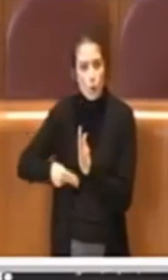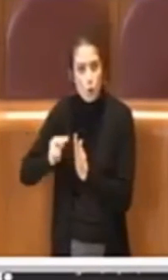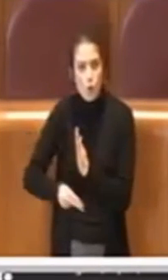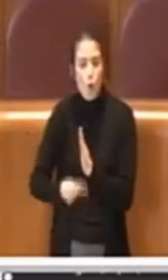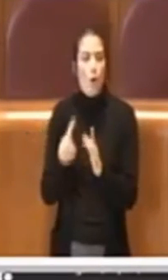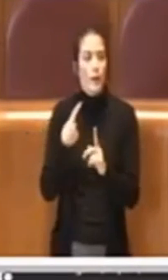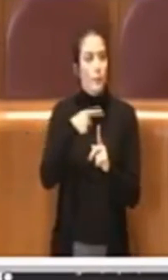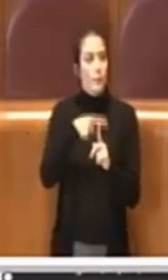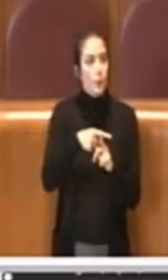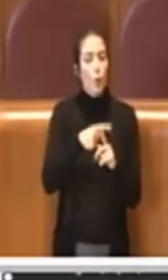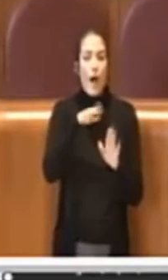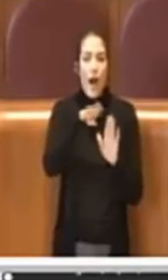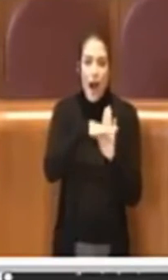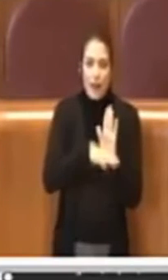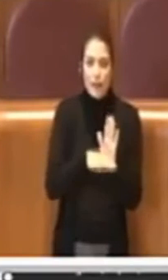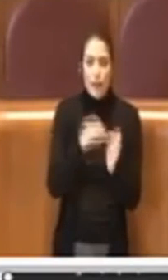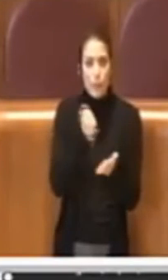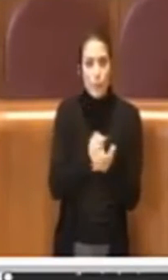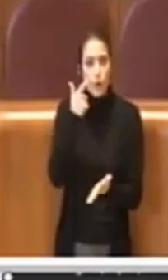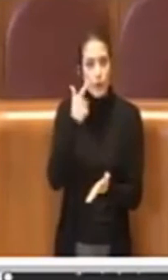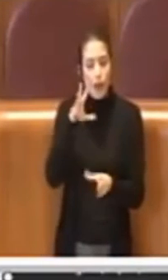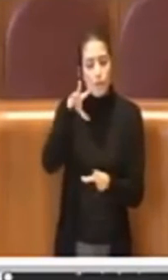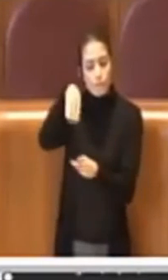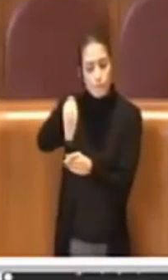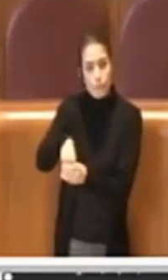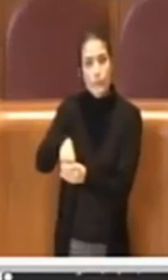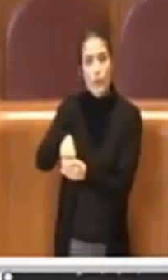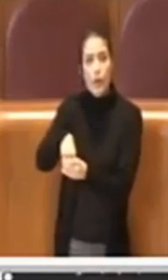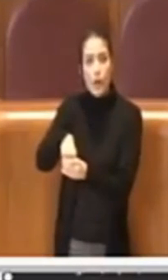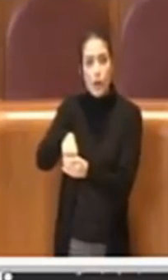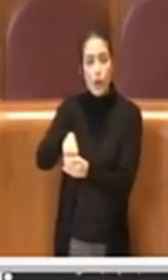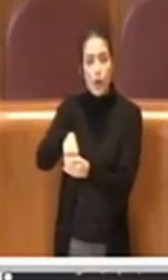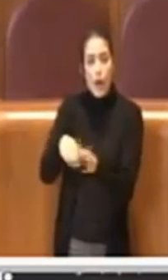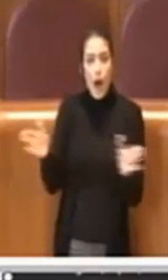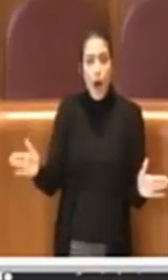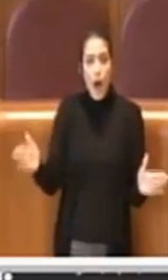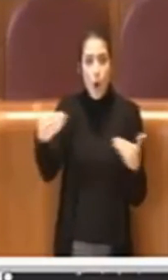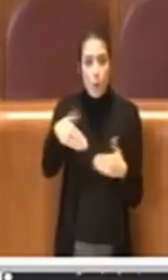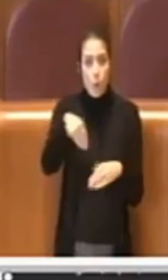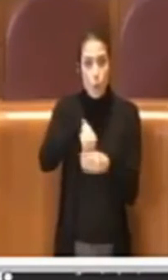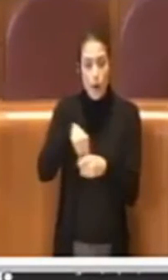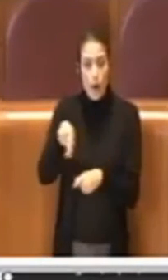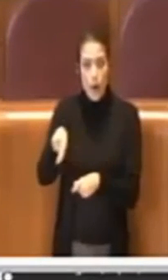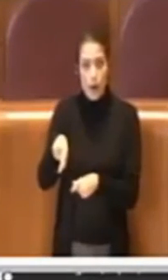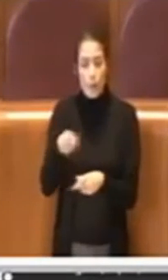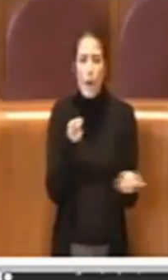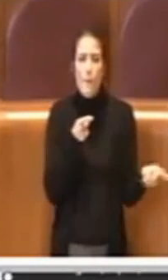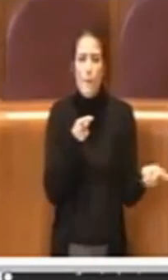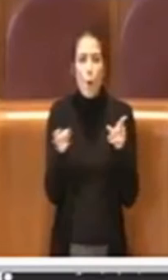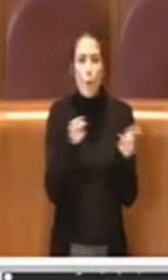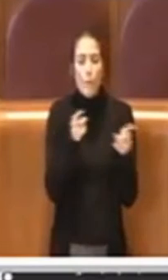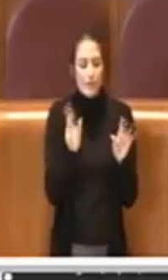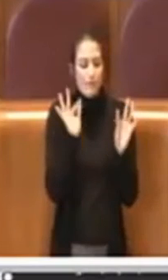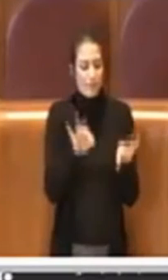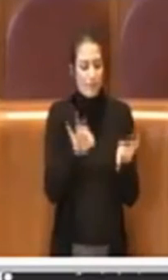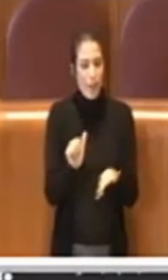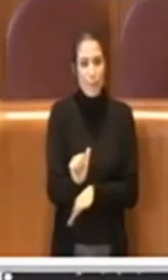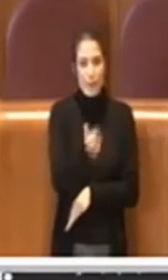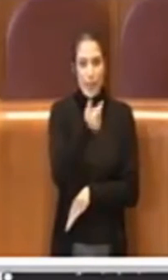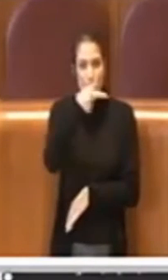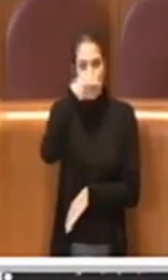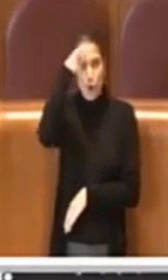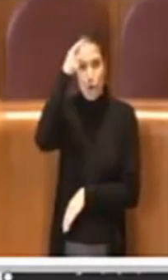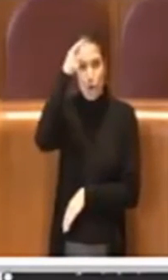abbiamo dedicato anche degli atti importanti all'interno della nostra aula, ma quando è arrivato il primo governo Conte